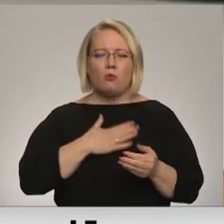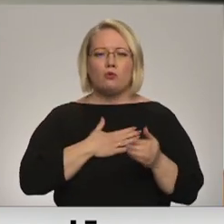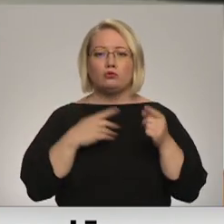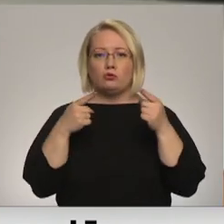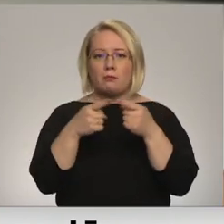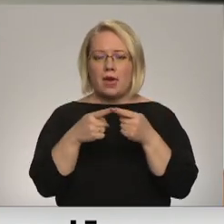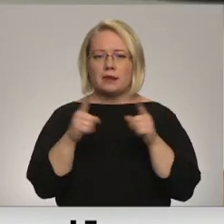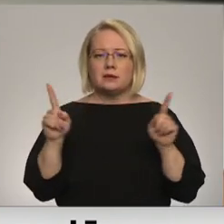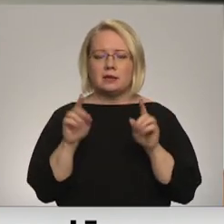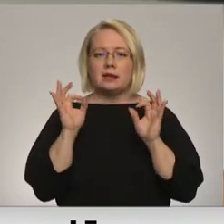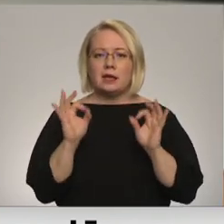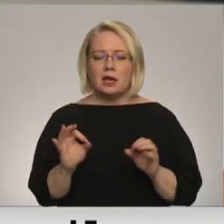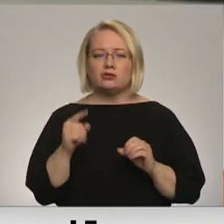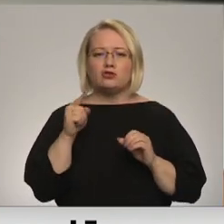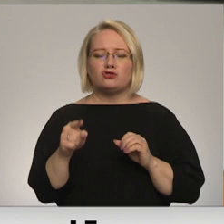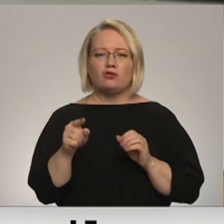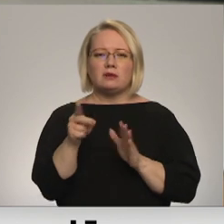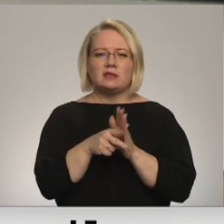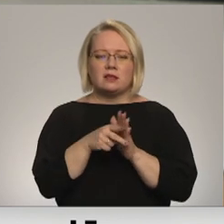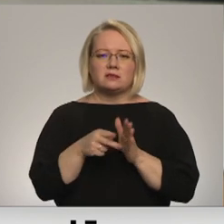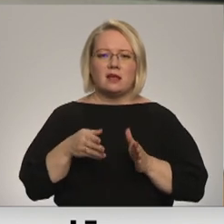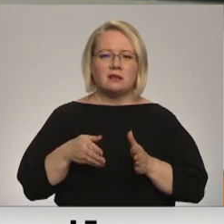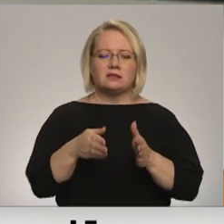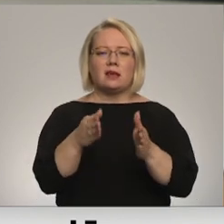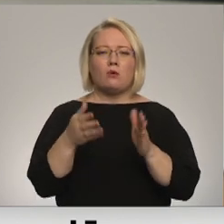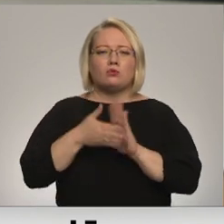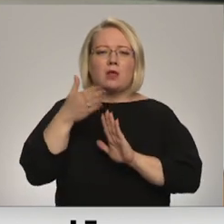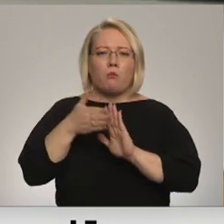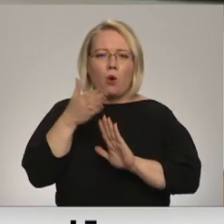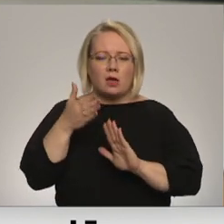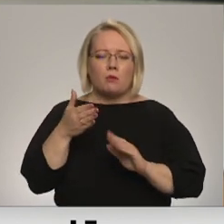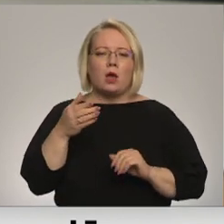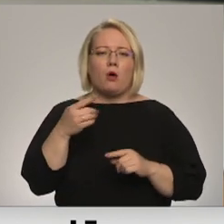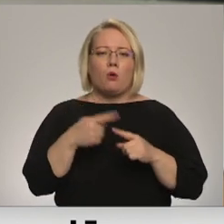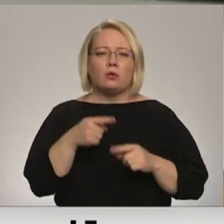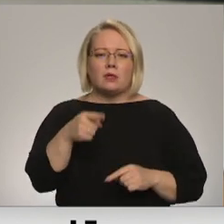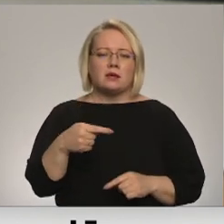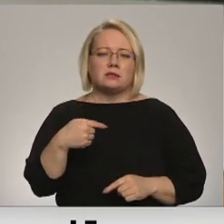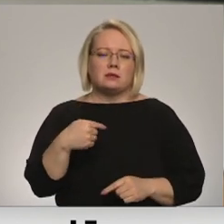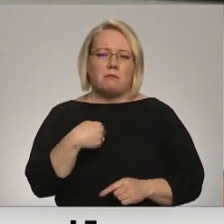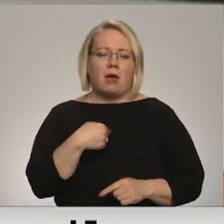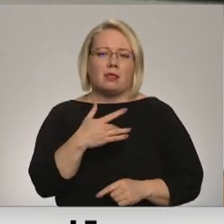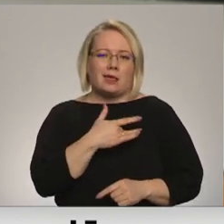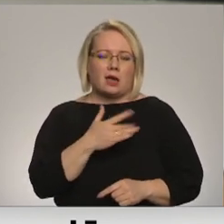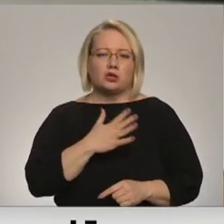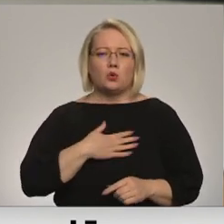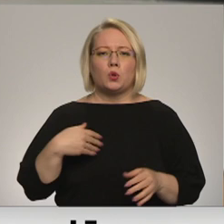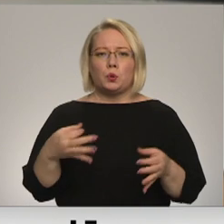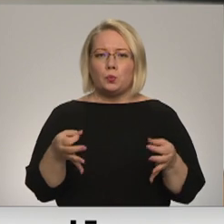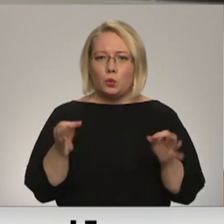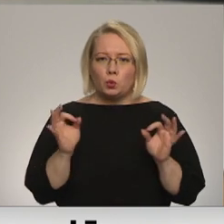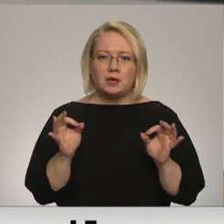ir tieši šie infrastruktūras uzlabojumi. Tas man liekas tiešām ir ļoti būtiski,